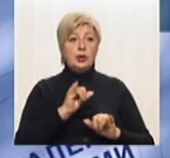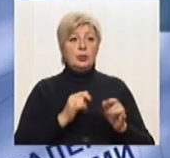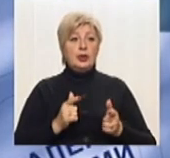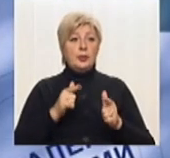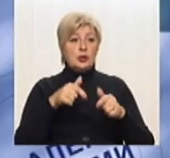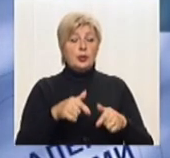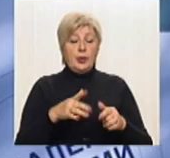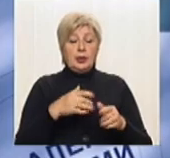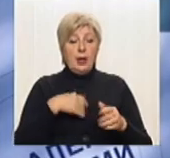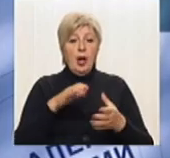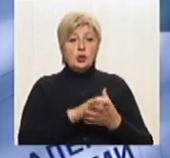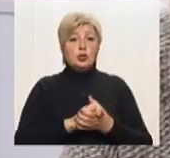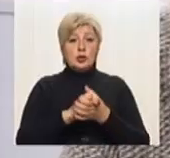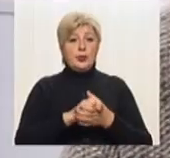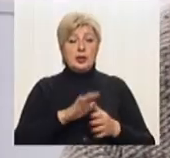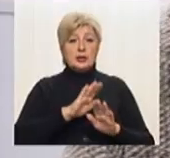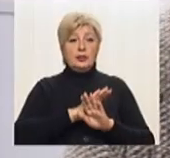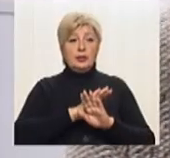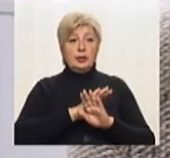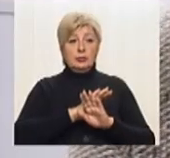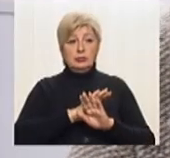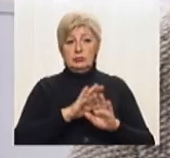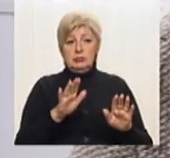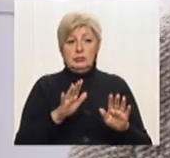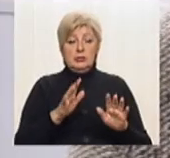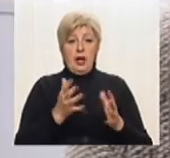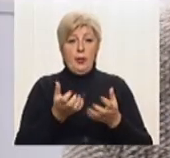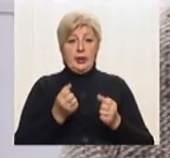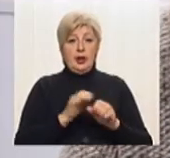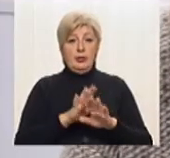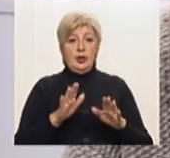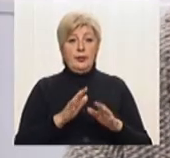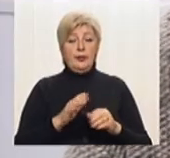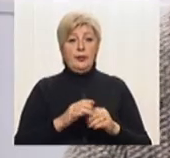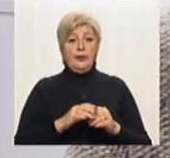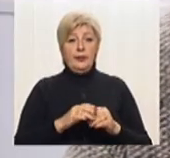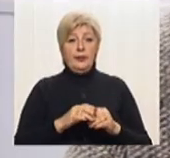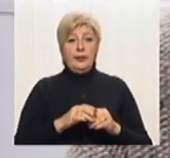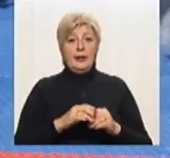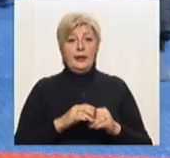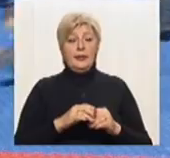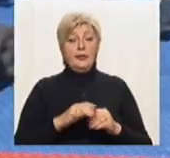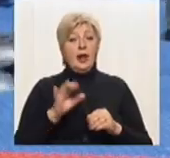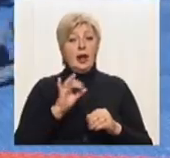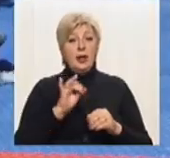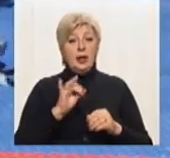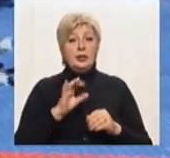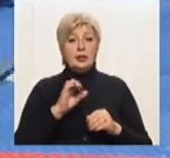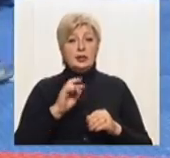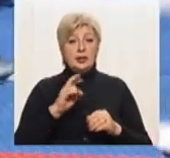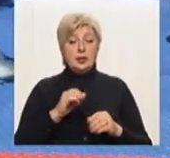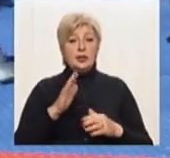І третя причина – це штучна престижність. Людина, яка займається улюбленою справою, вона завжди цю роботу робить дуже якісно. Ігор Снітівкер,